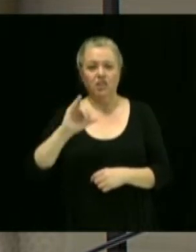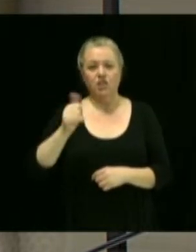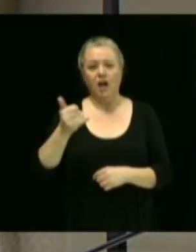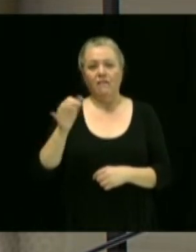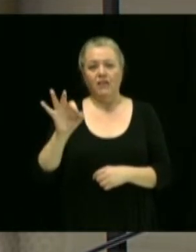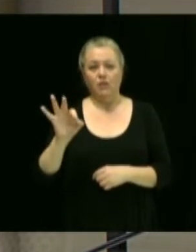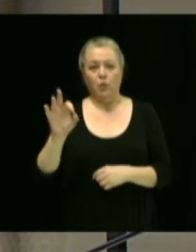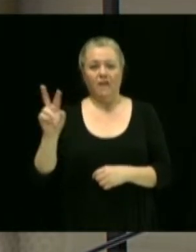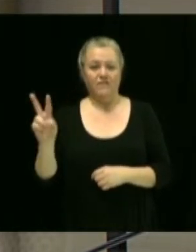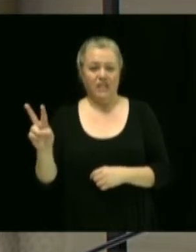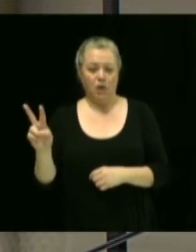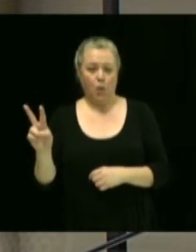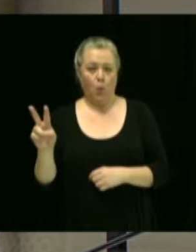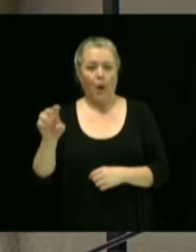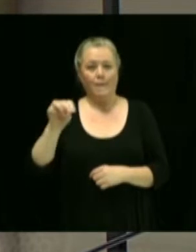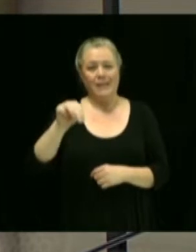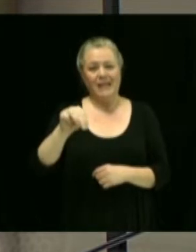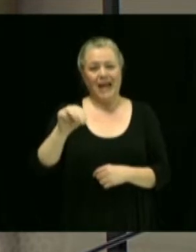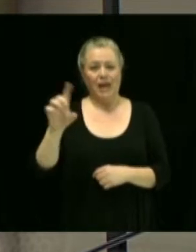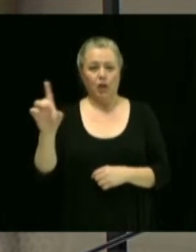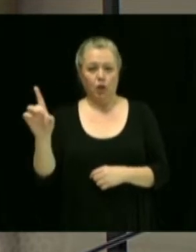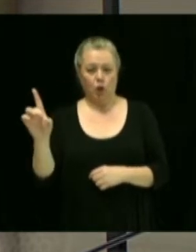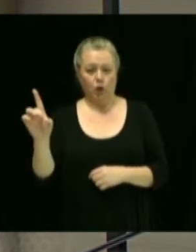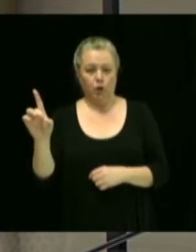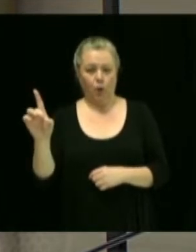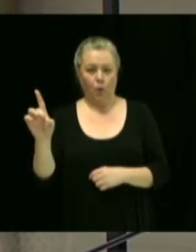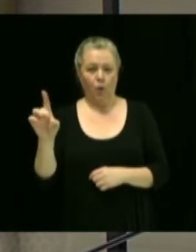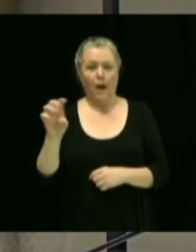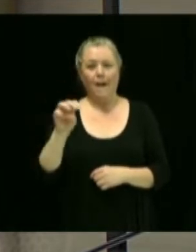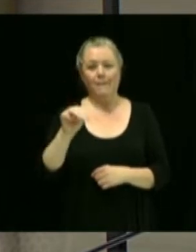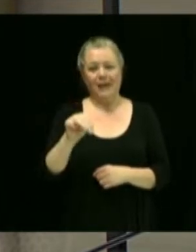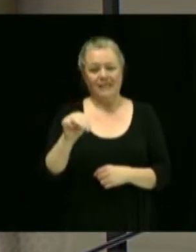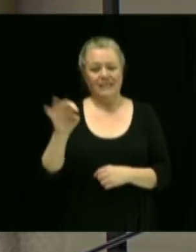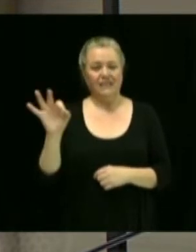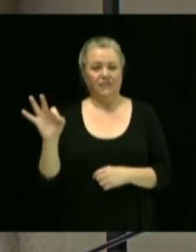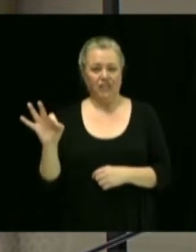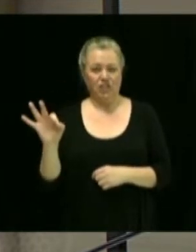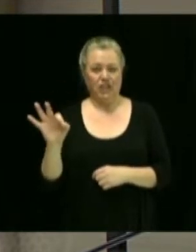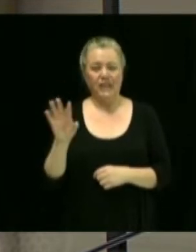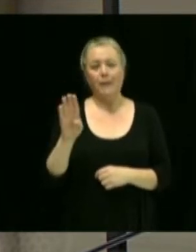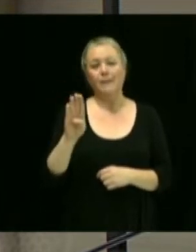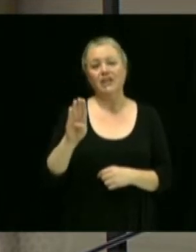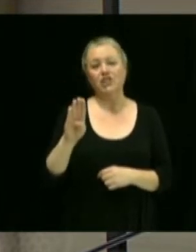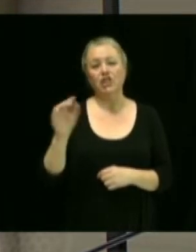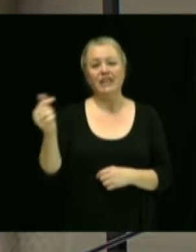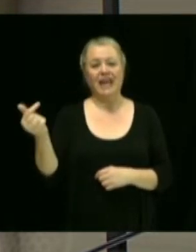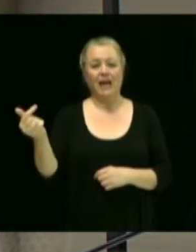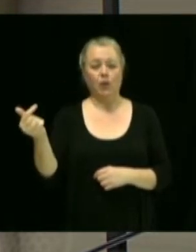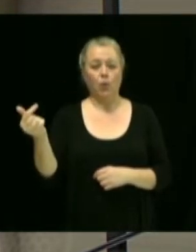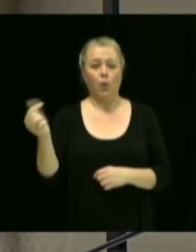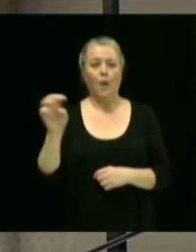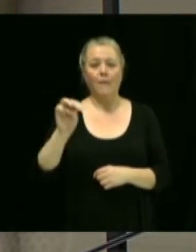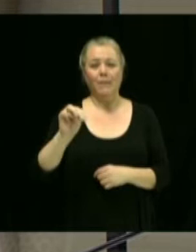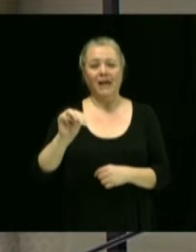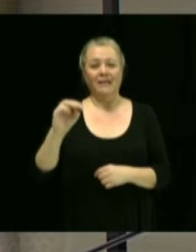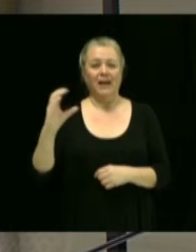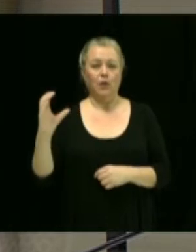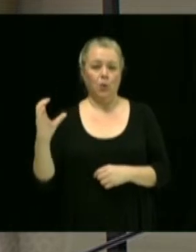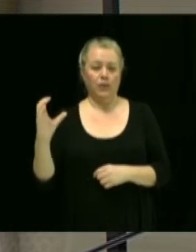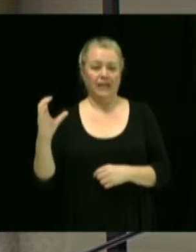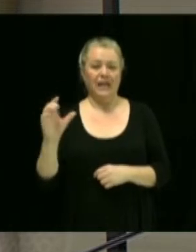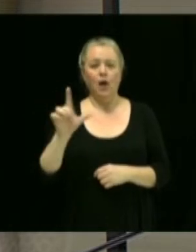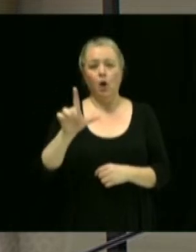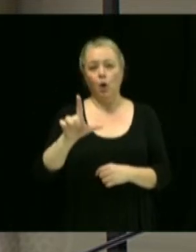Vigneault, Mickaël Dorion, Martine Fréchette, Brigitte Garneau, Martin Côté et